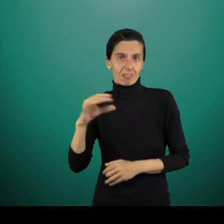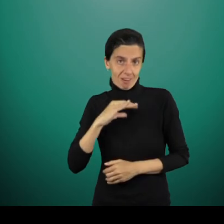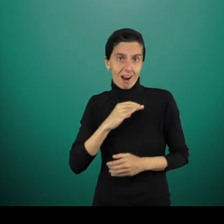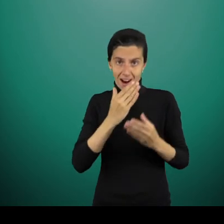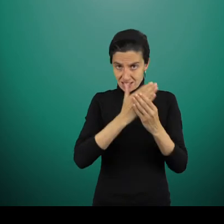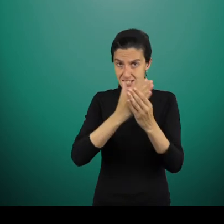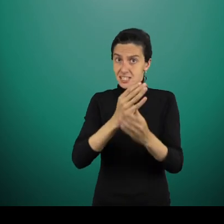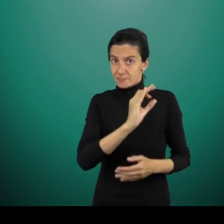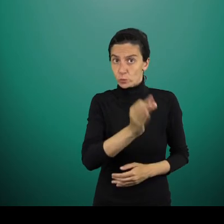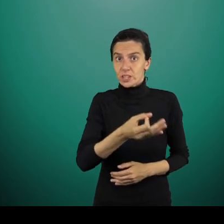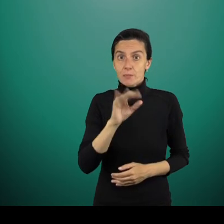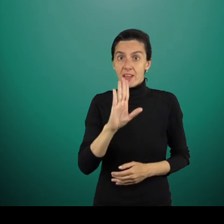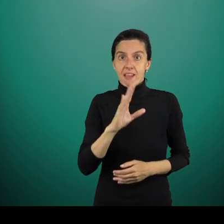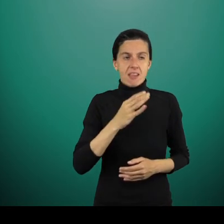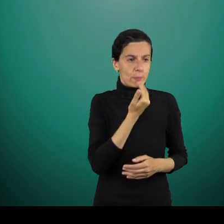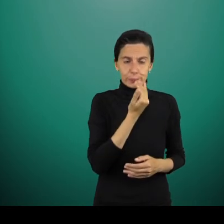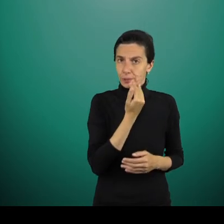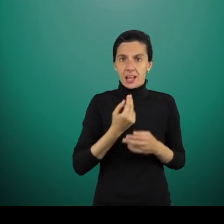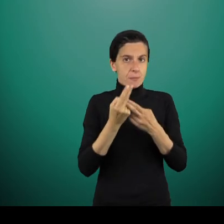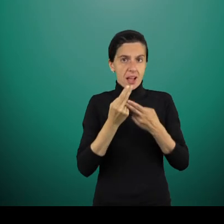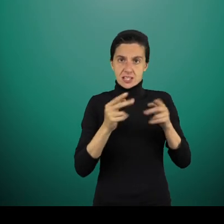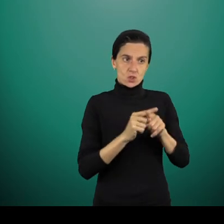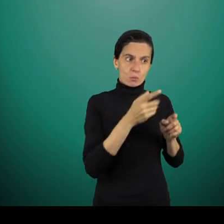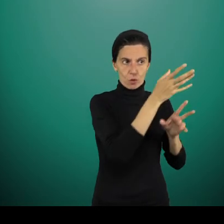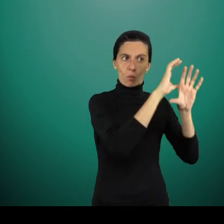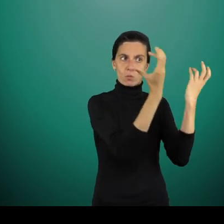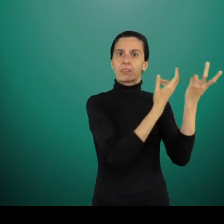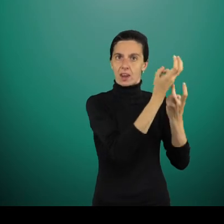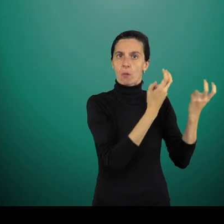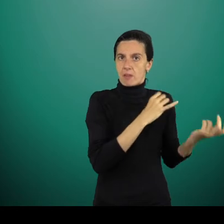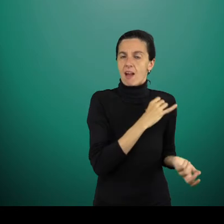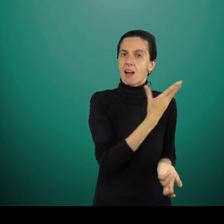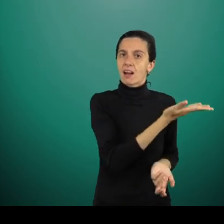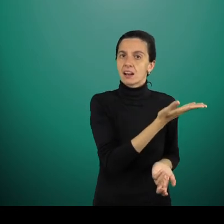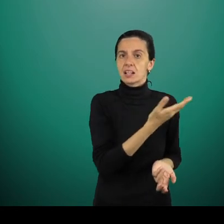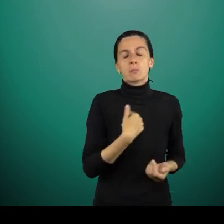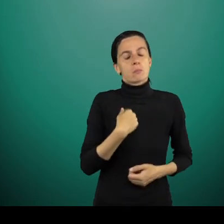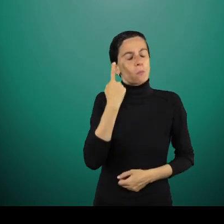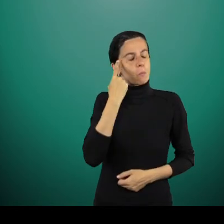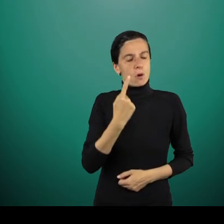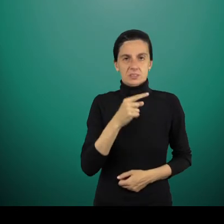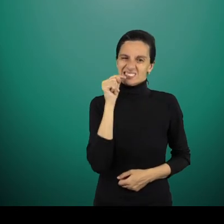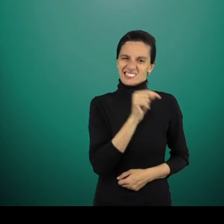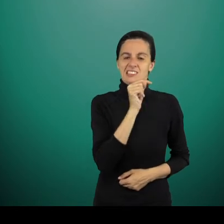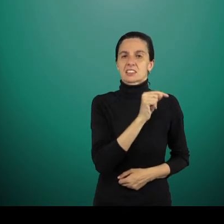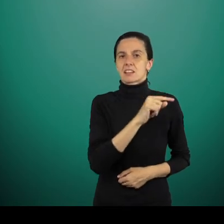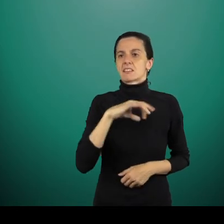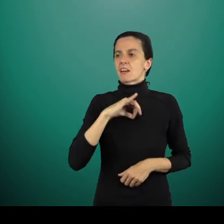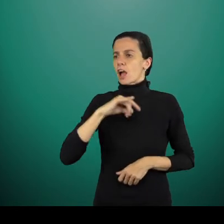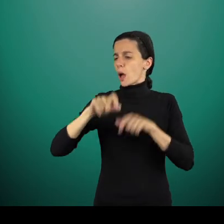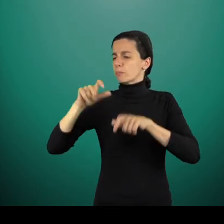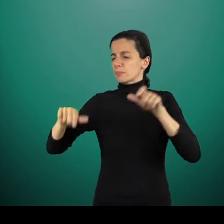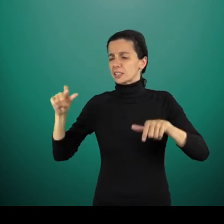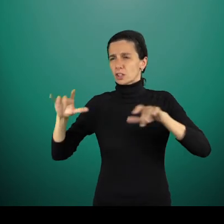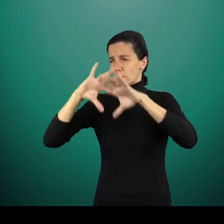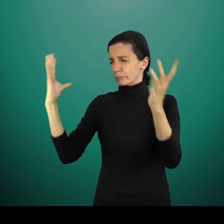tous les matériaux, mais ils n'ont pas les éléments visuels que le monde n'a. Donc, je pense qu